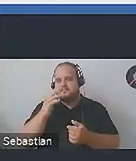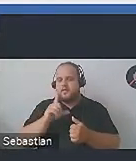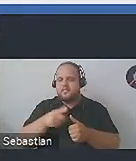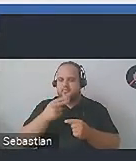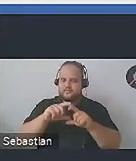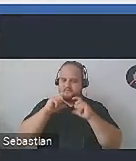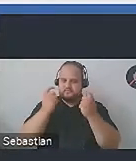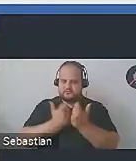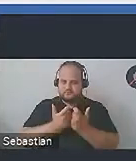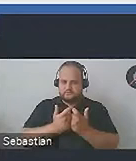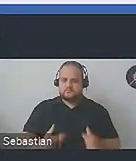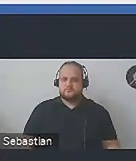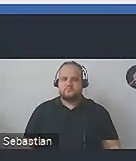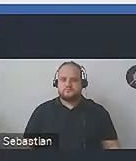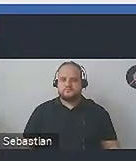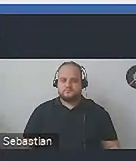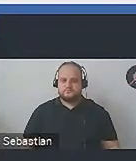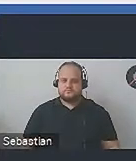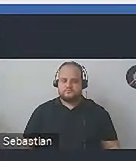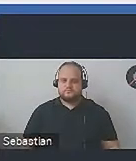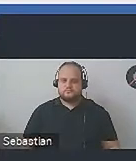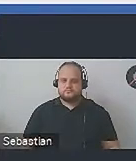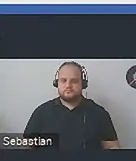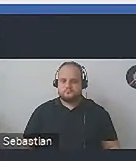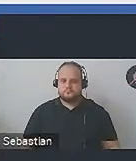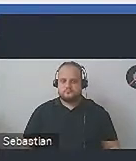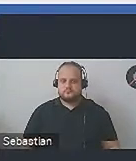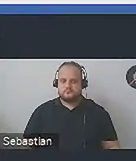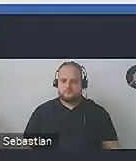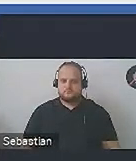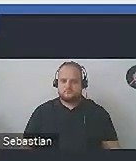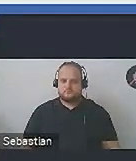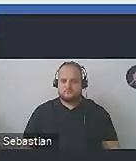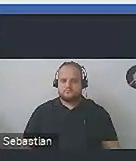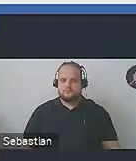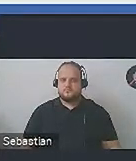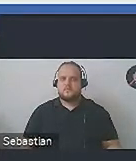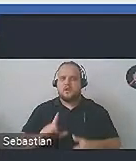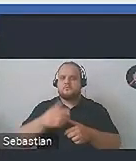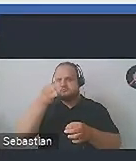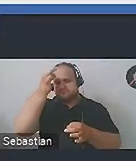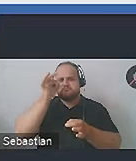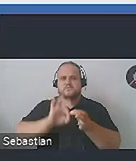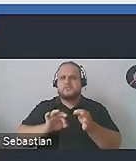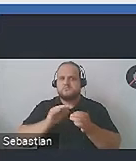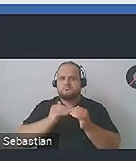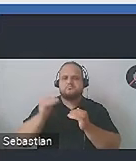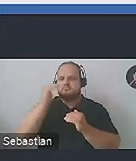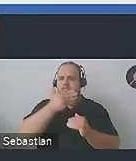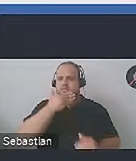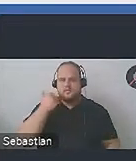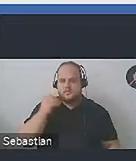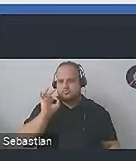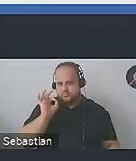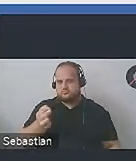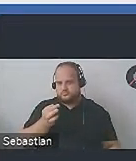przynajmniej wiemy, że jest i że do czegoś ona służy, ale jakiegoś takiego bardzo wysokiego poziomu wiedzy nie ma. No to dobrze,